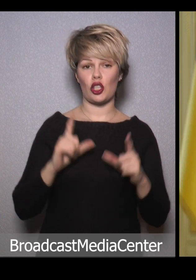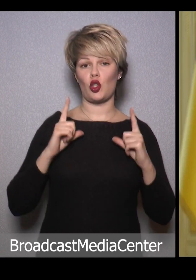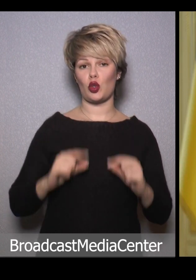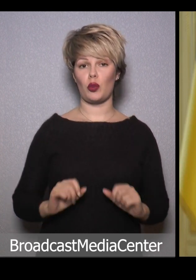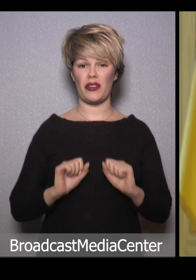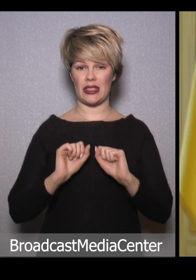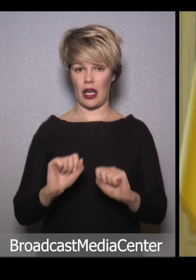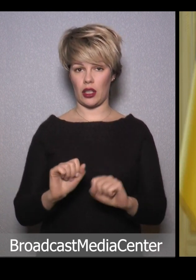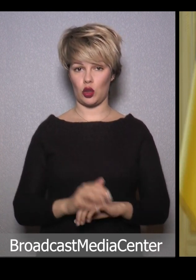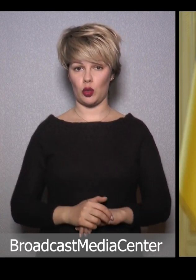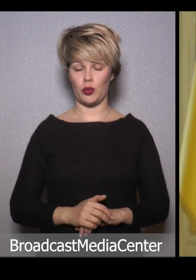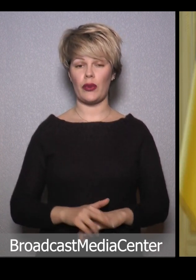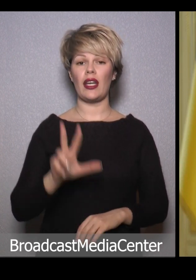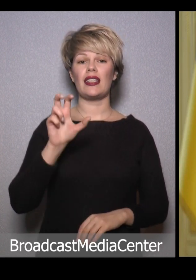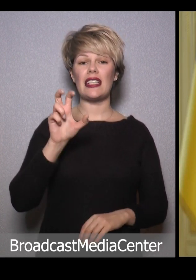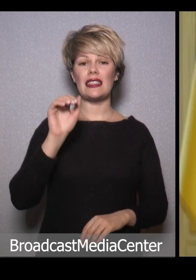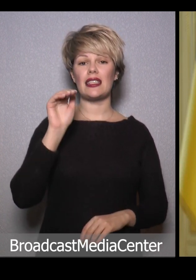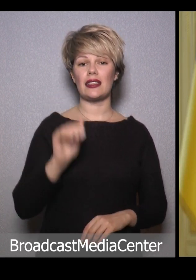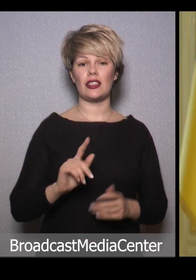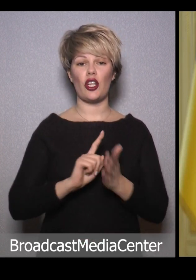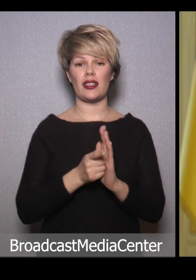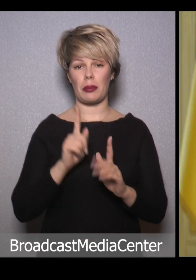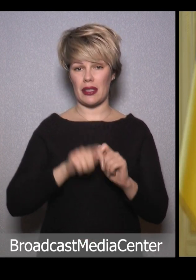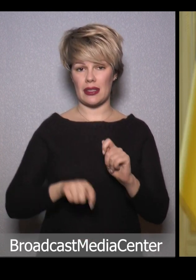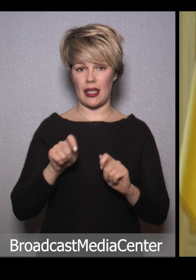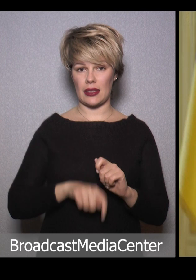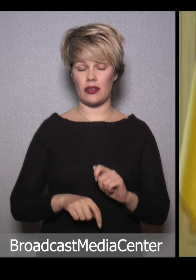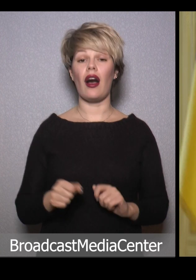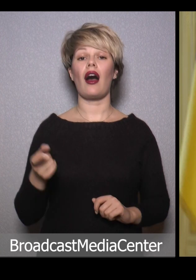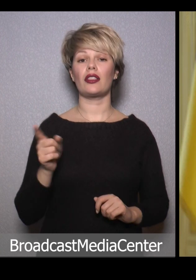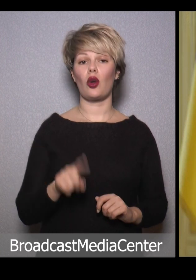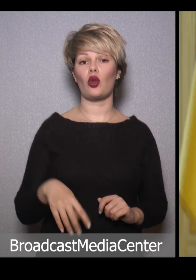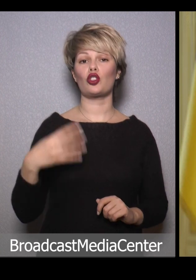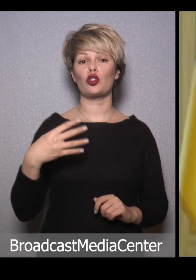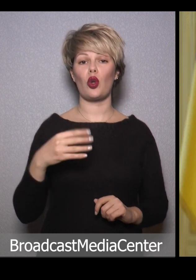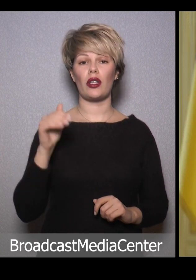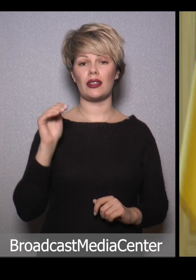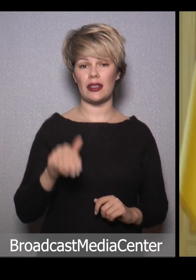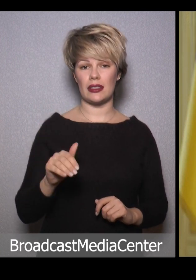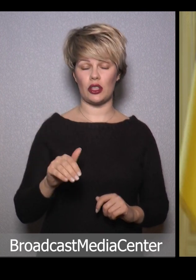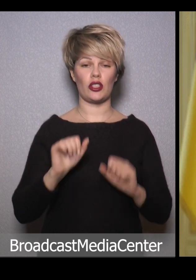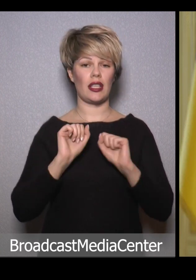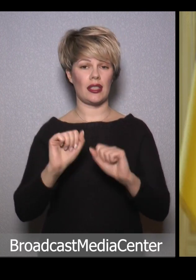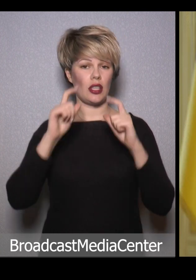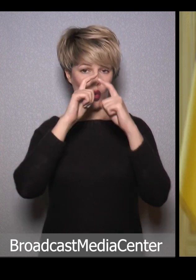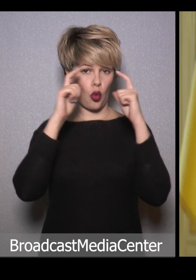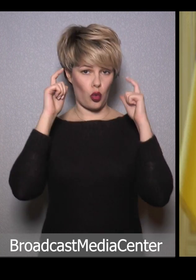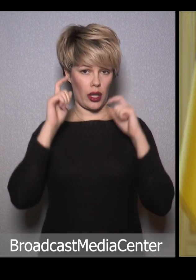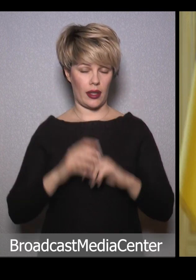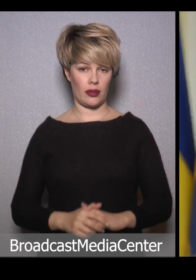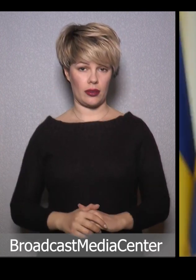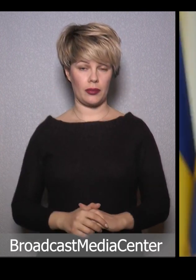костюмів захисту, 300 тисяч експрес-тестів, а також 40 тисяч пар захисних